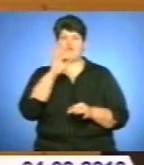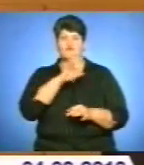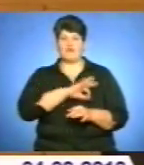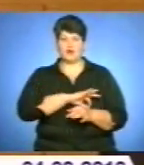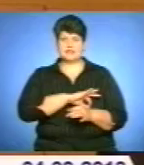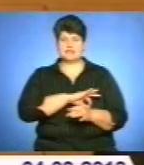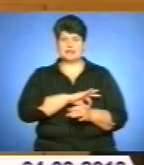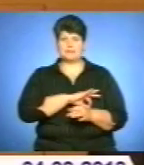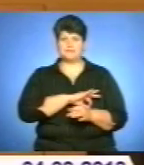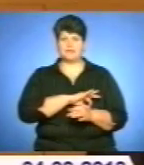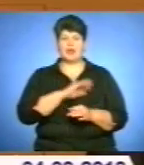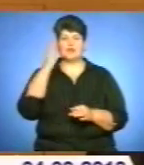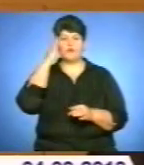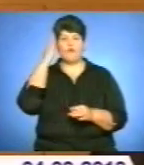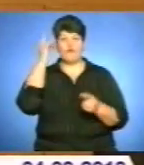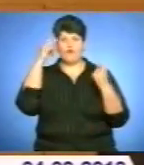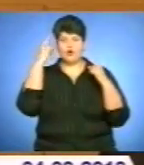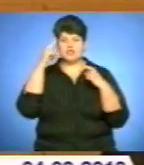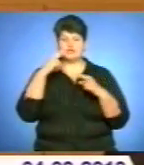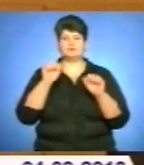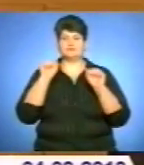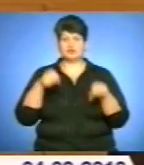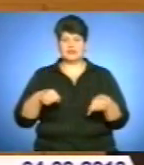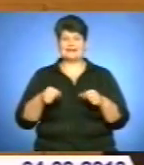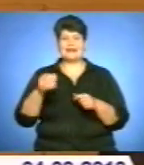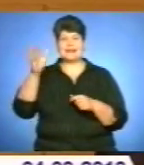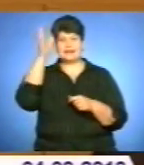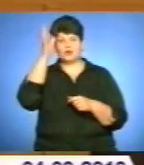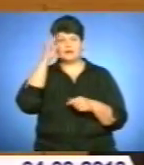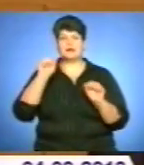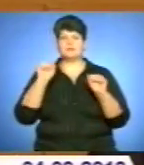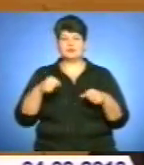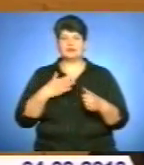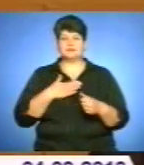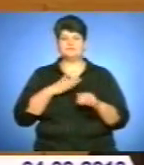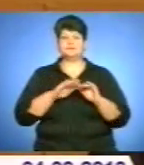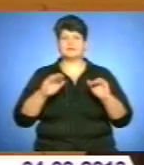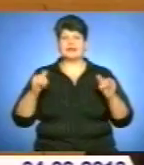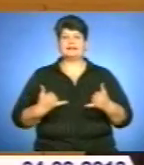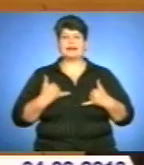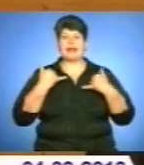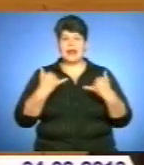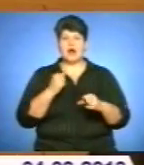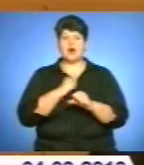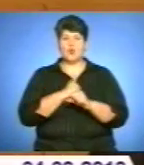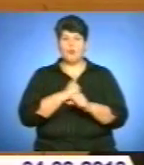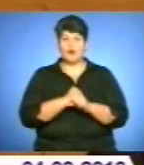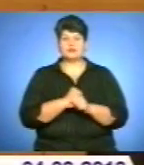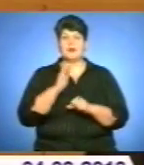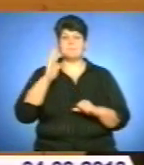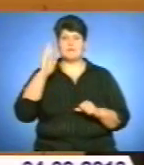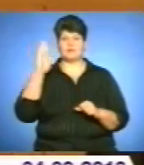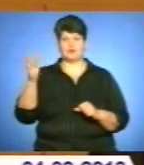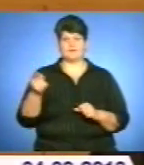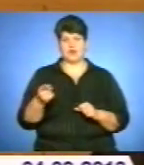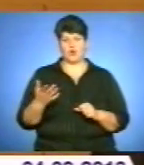творчий потенціал, інтелектуальний потенціал наших учнів для роботи майбутньої у